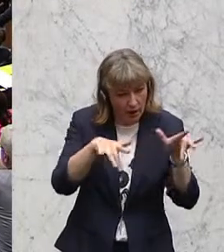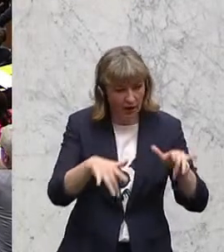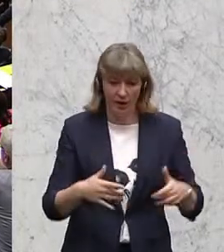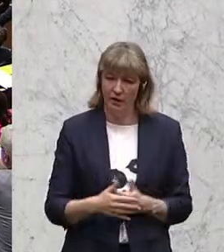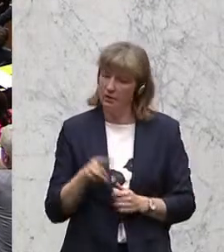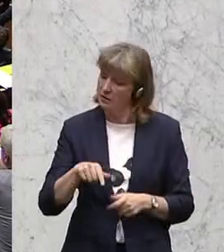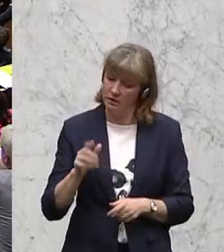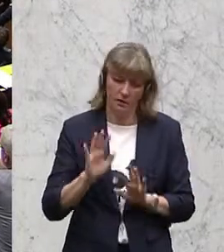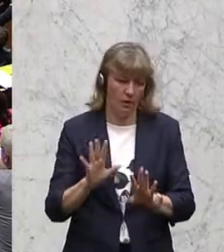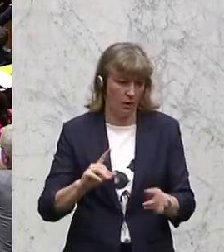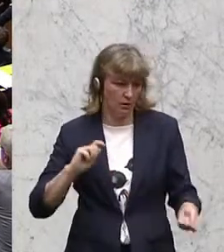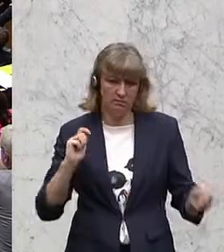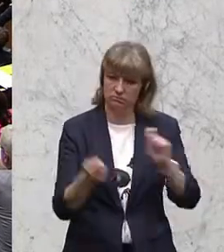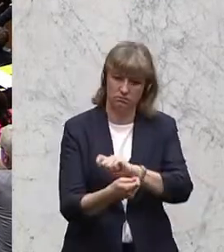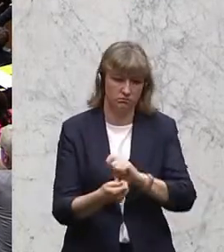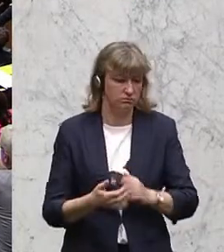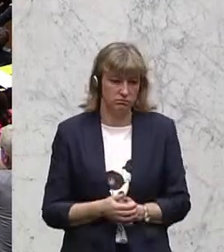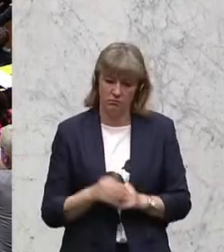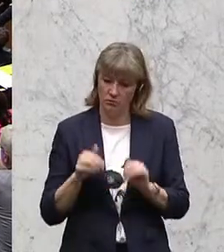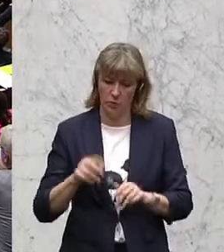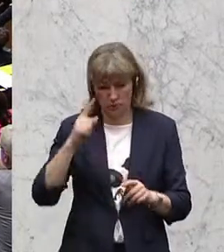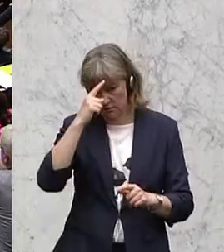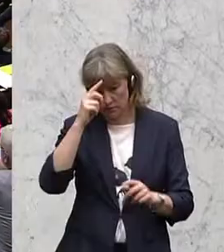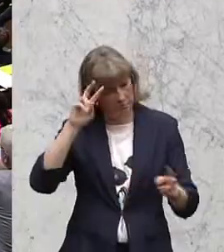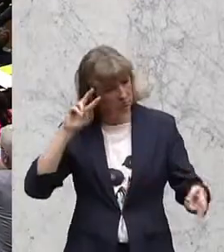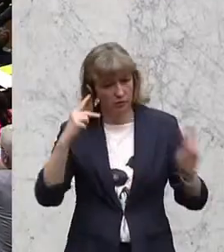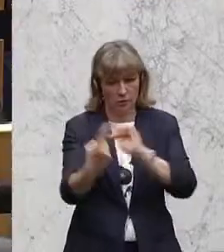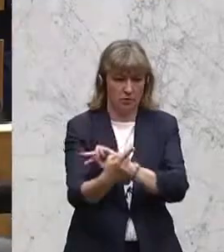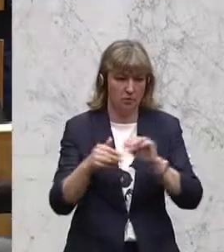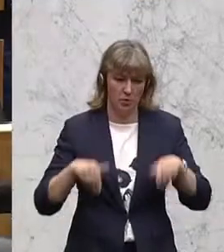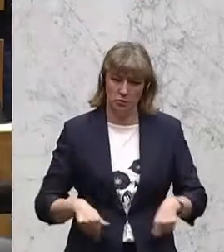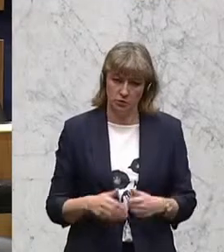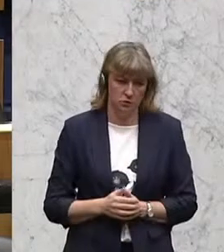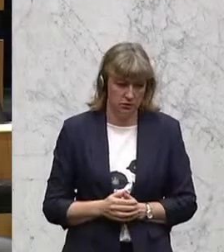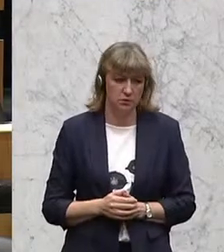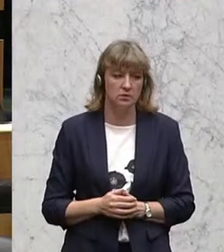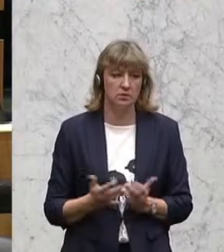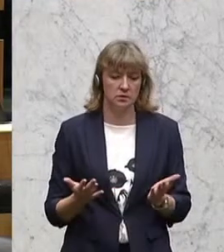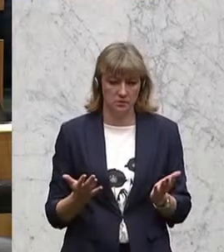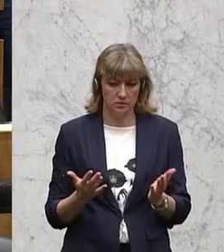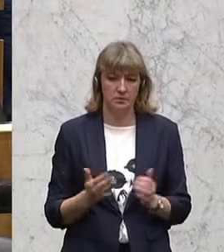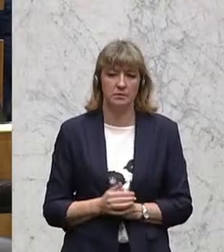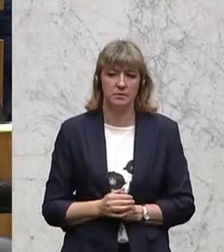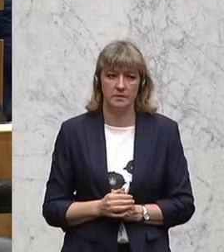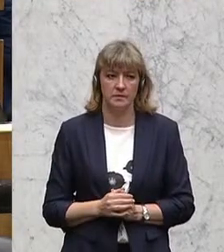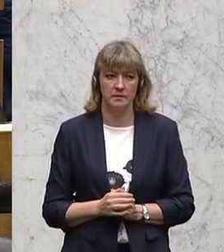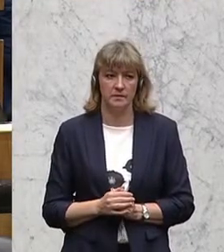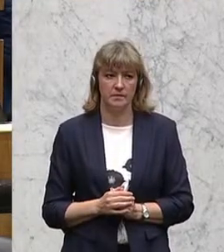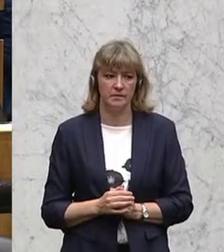trendfeindenden Paradigmenwechsel umsetzen und ein Vorbild ist in